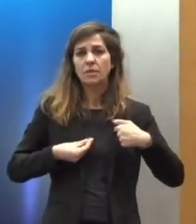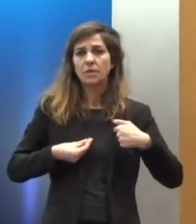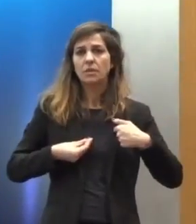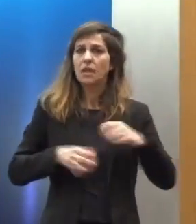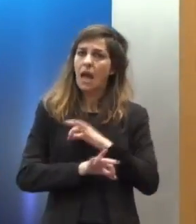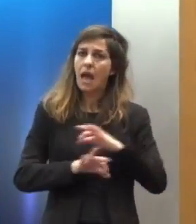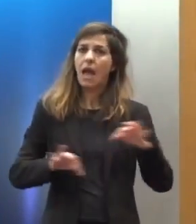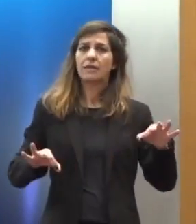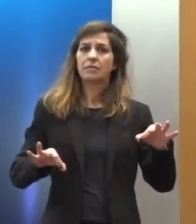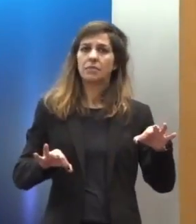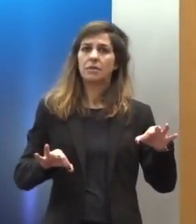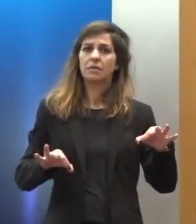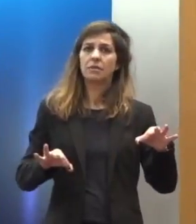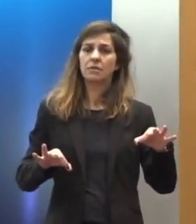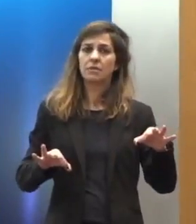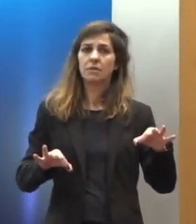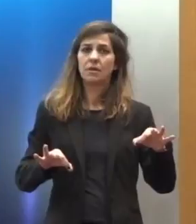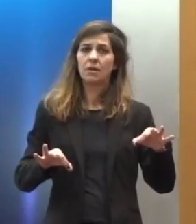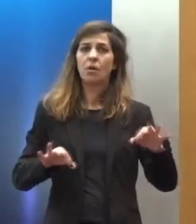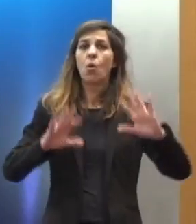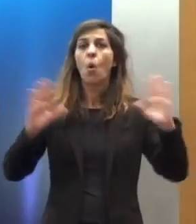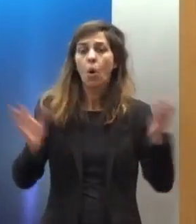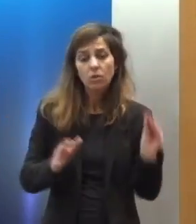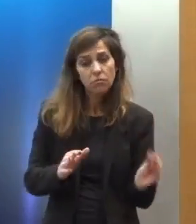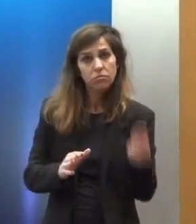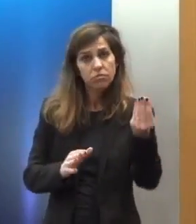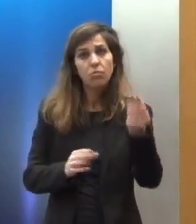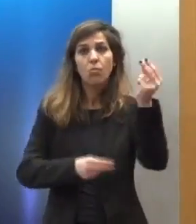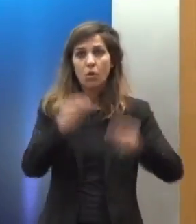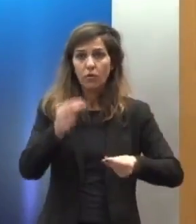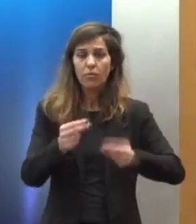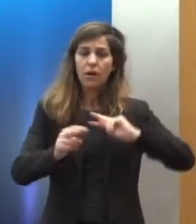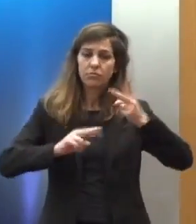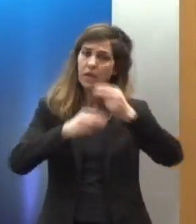και πιο άμεσους να απαντάμε σε αυτά τα προβλήματα.